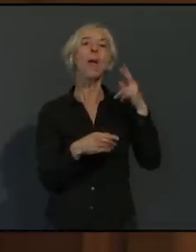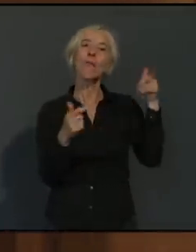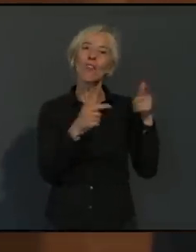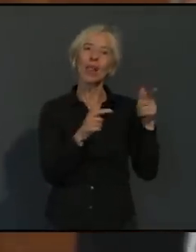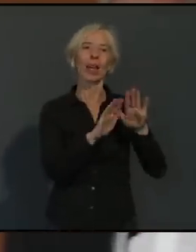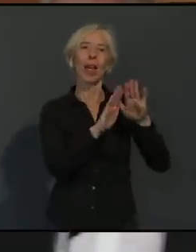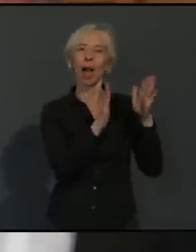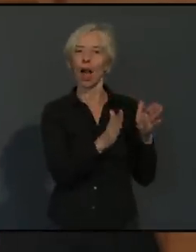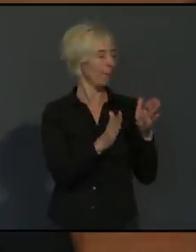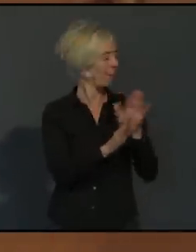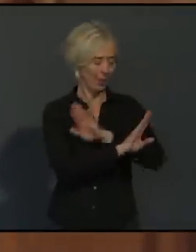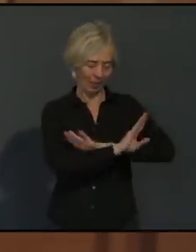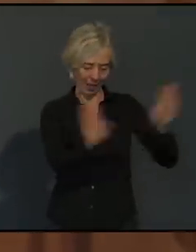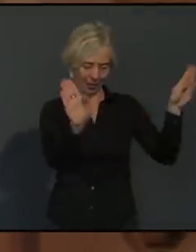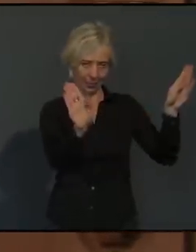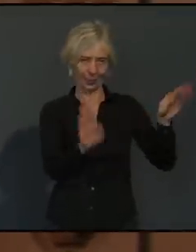Gibt es weitere Fragen?